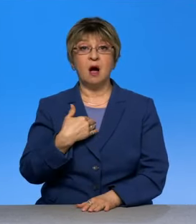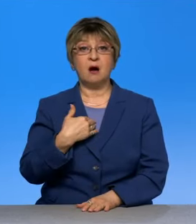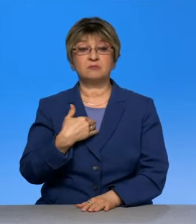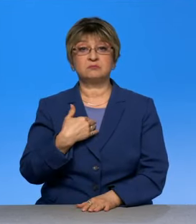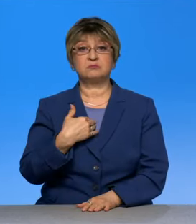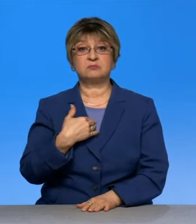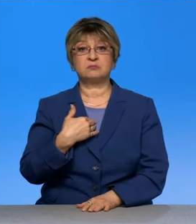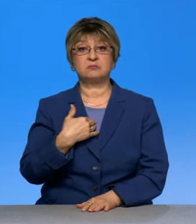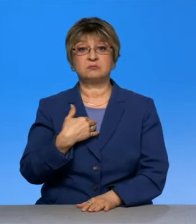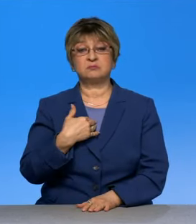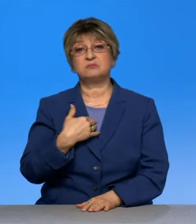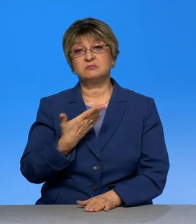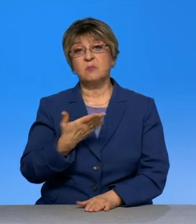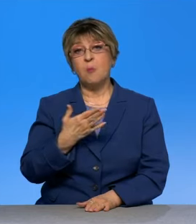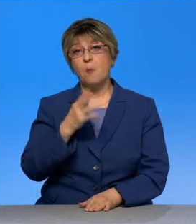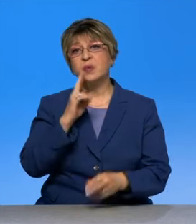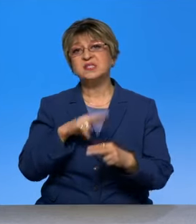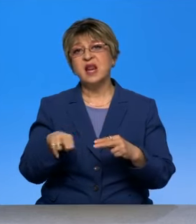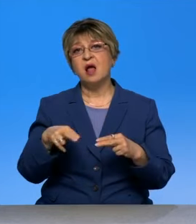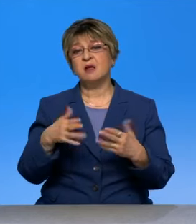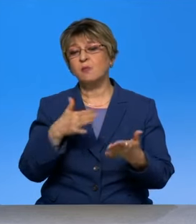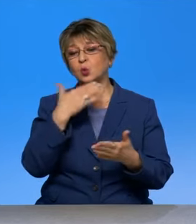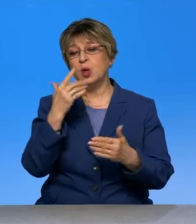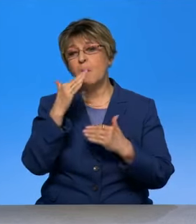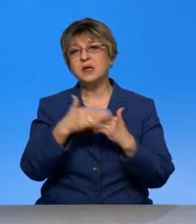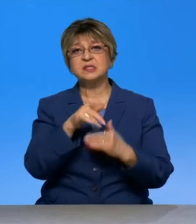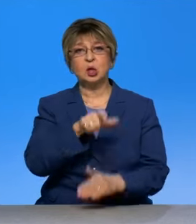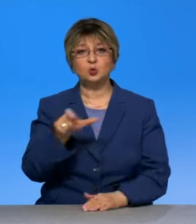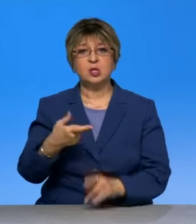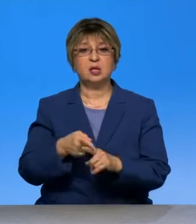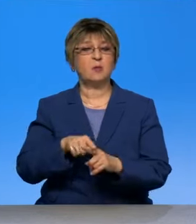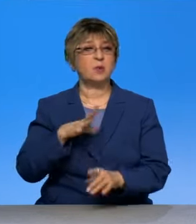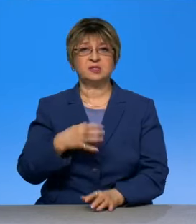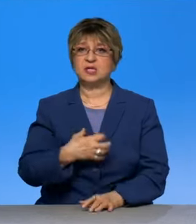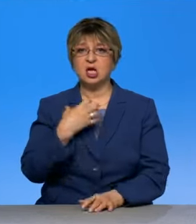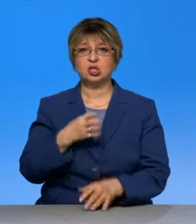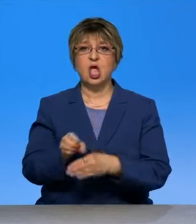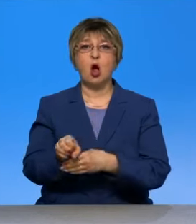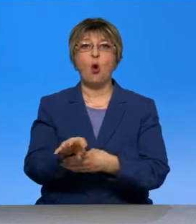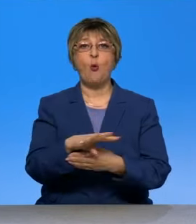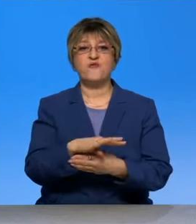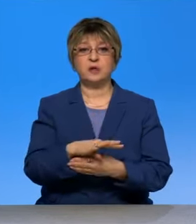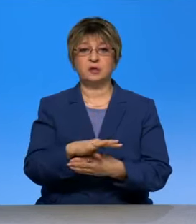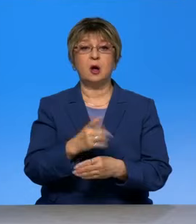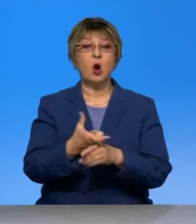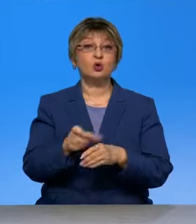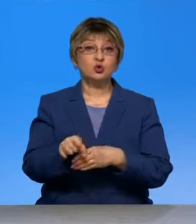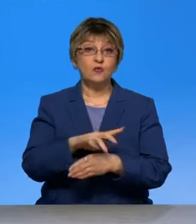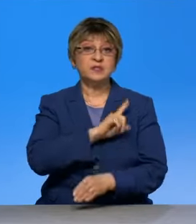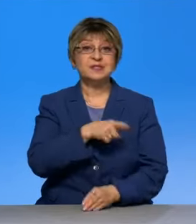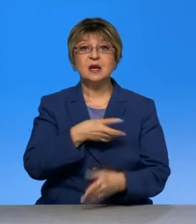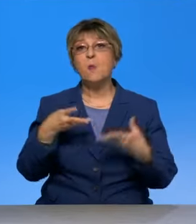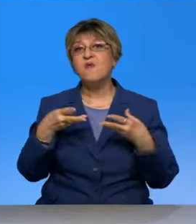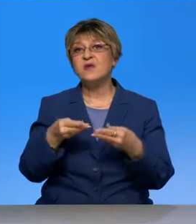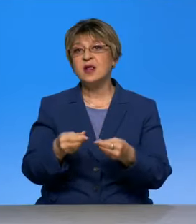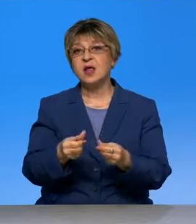близких мне людей. Считаю, что это страшное дело, ковид. Очень сильно ковид повлиял, мне кажется, даже